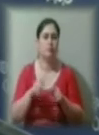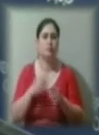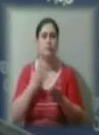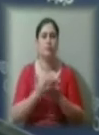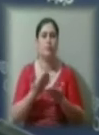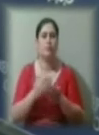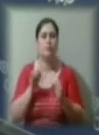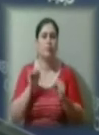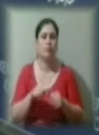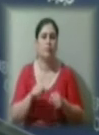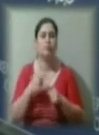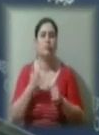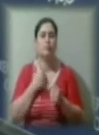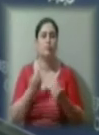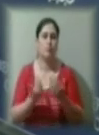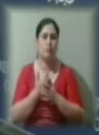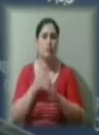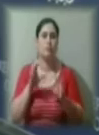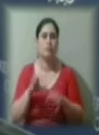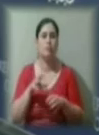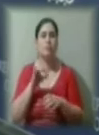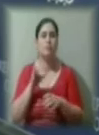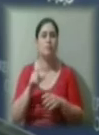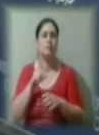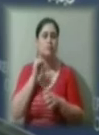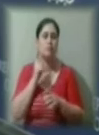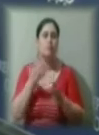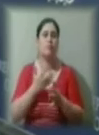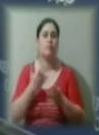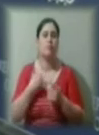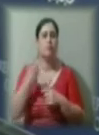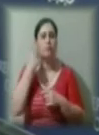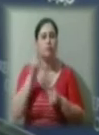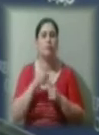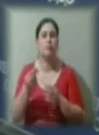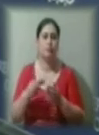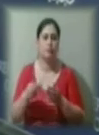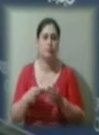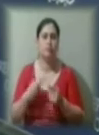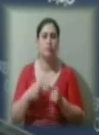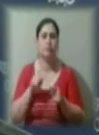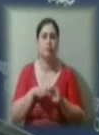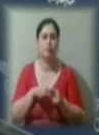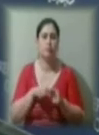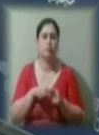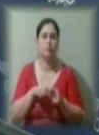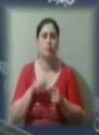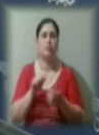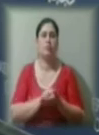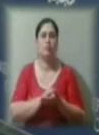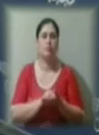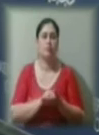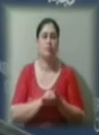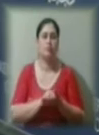у нашого нового президента, пана Зеленського, який, я думаю, що він підпишет ці папери і признає